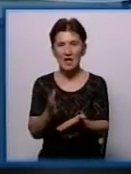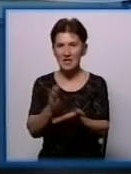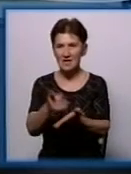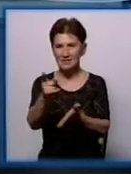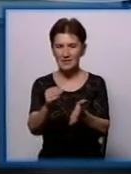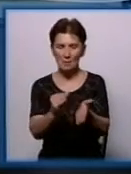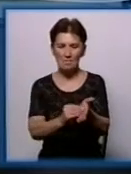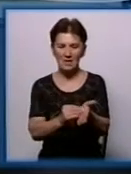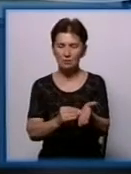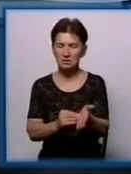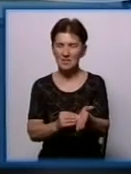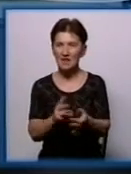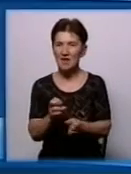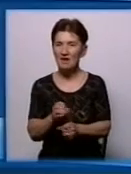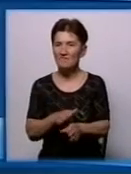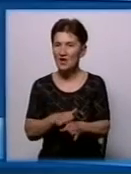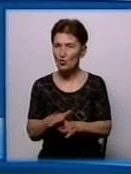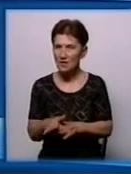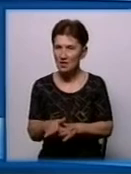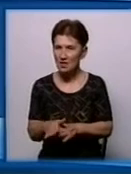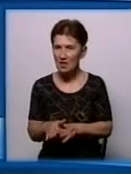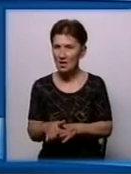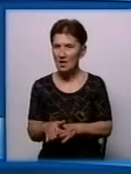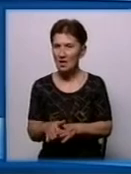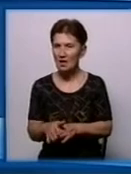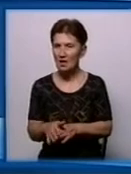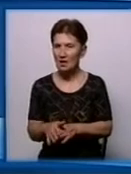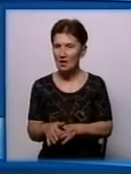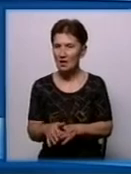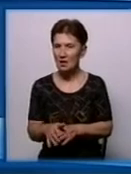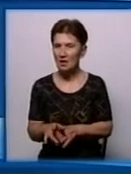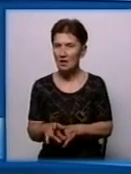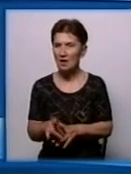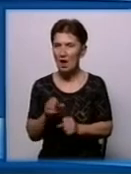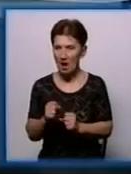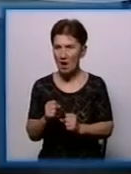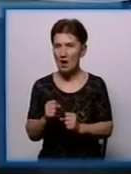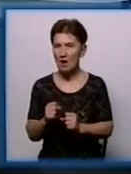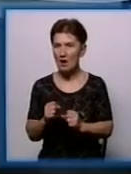припис поки що не виконується, чи рішення суду відтермінувало, але заклад працює?